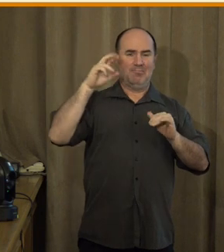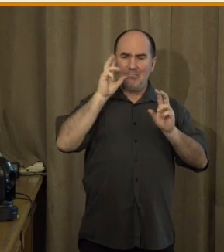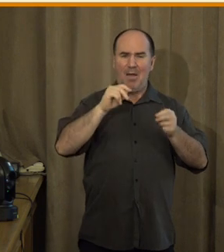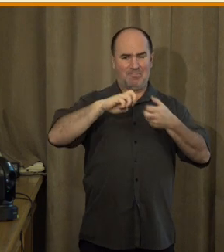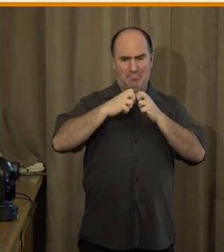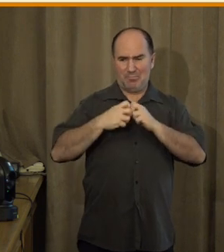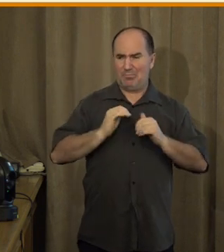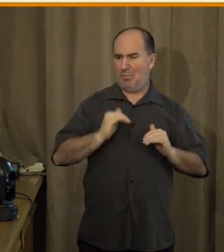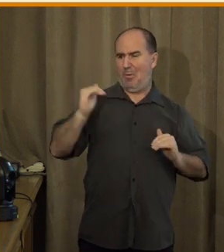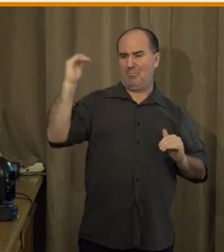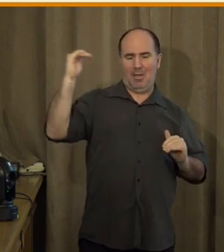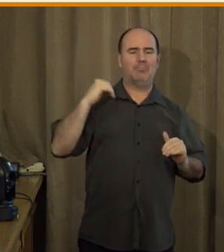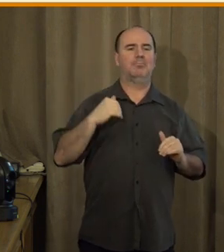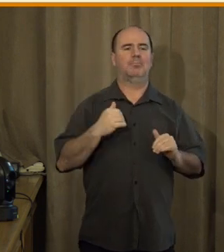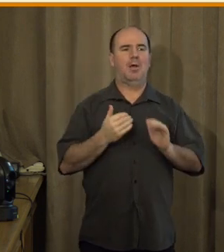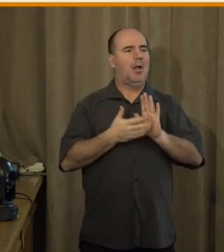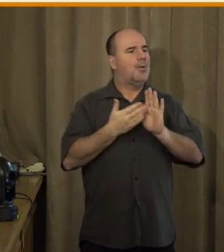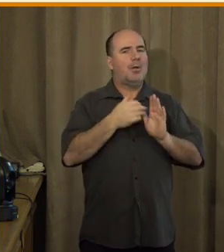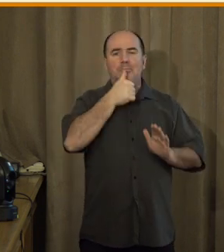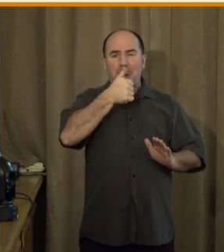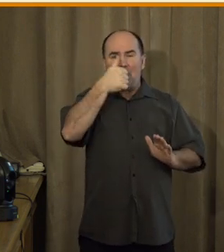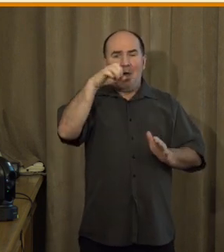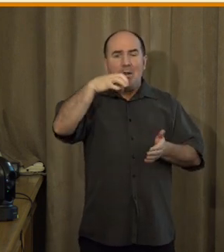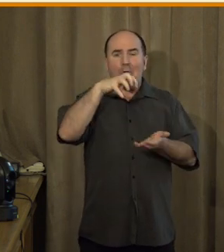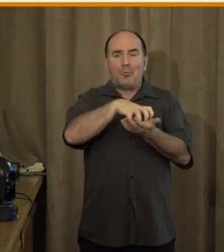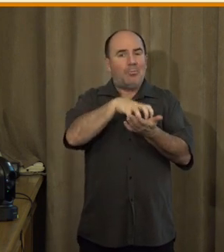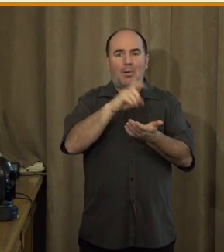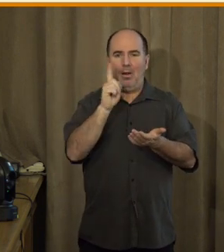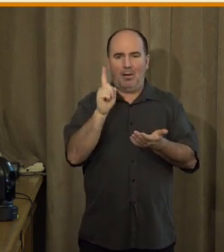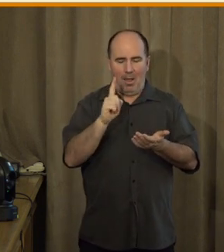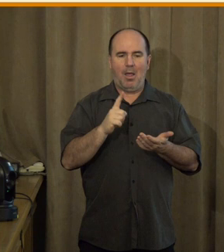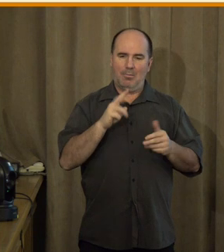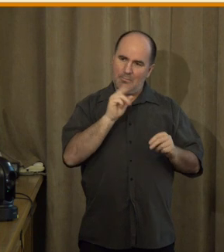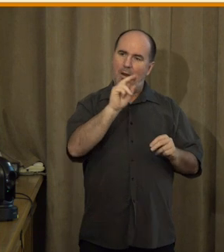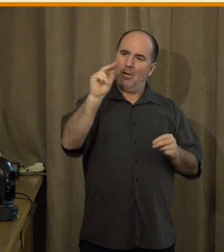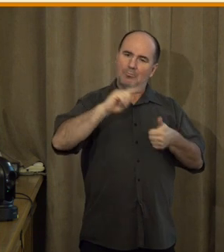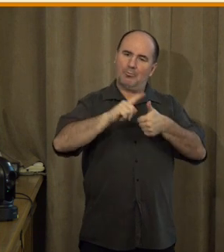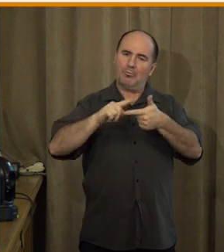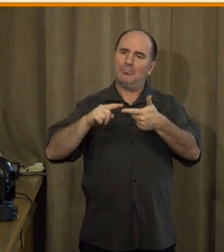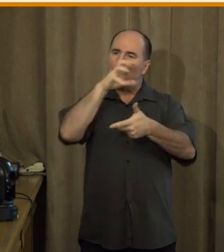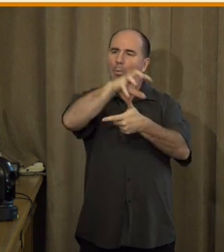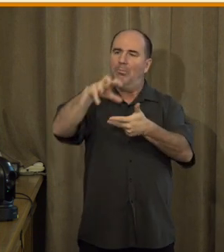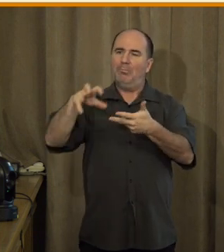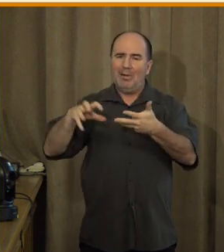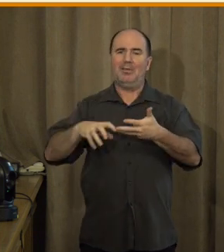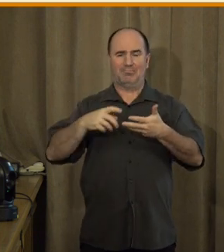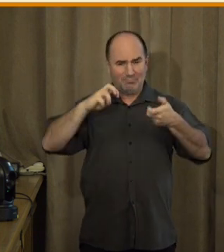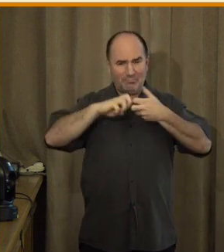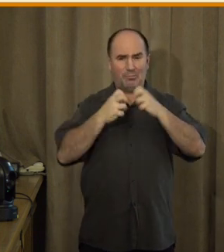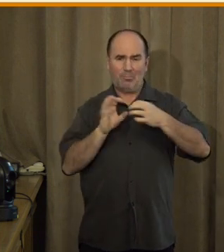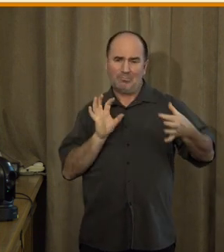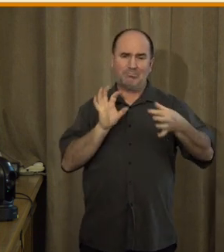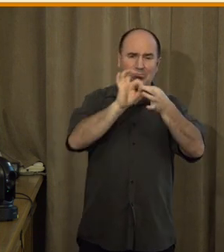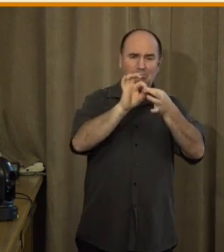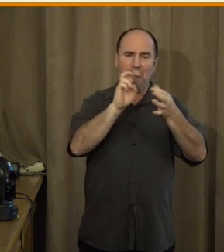Na dalším slajdu se budeme dívat na ty parametry, jak tu